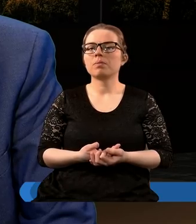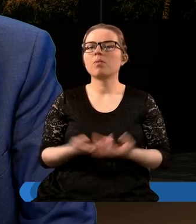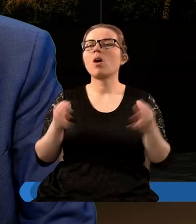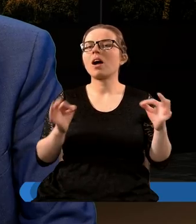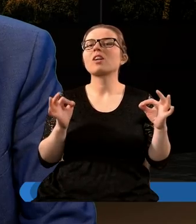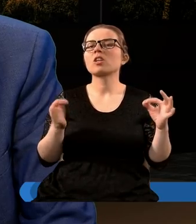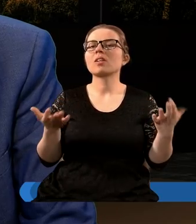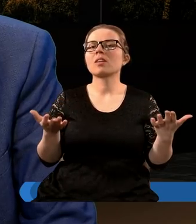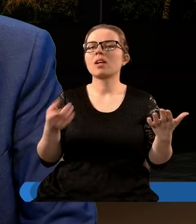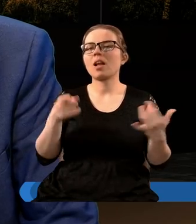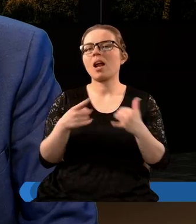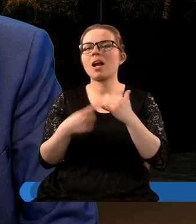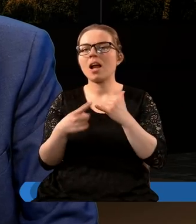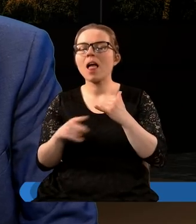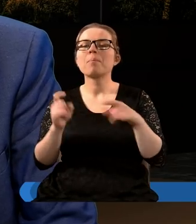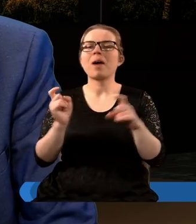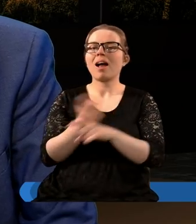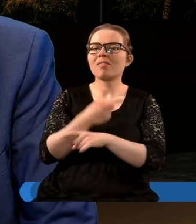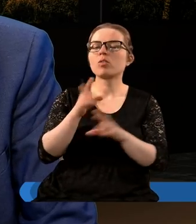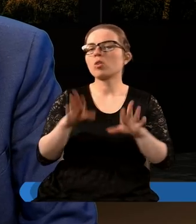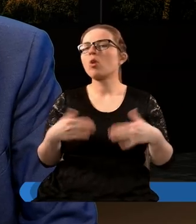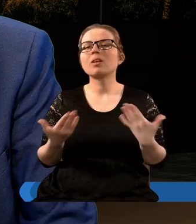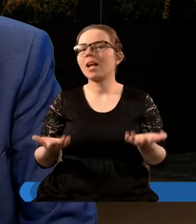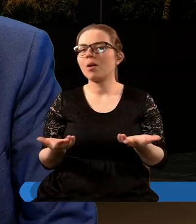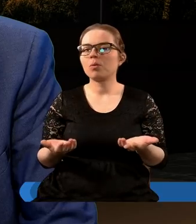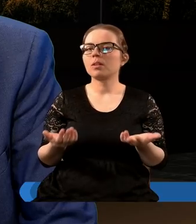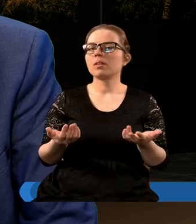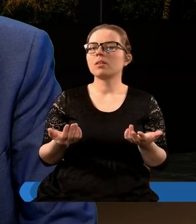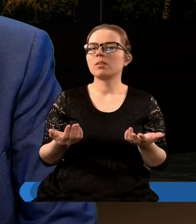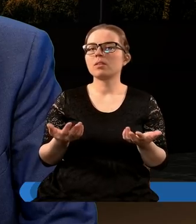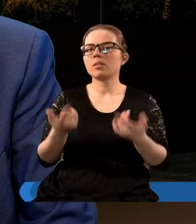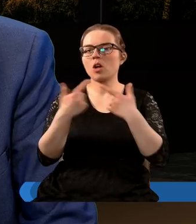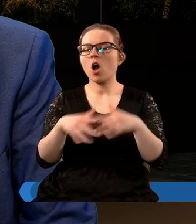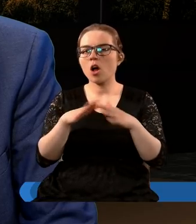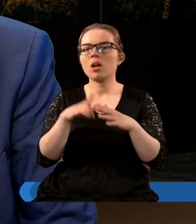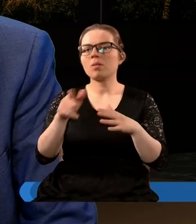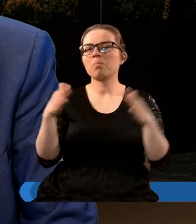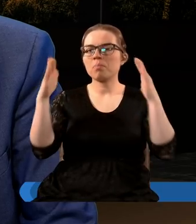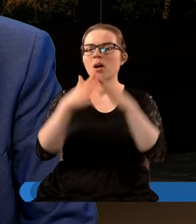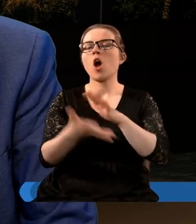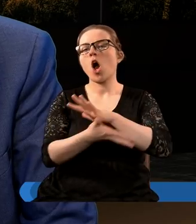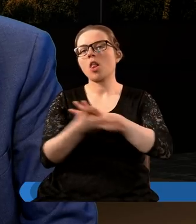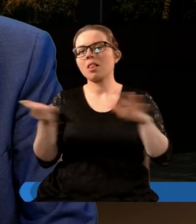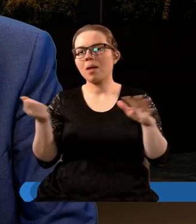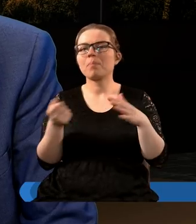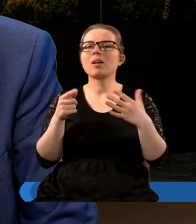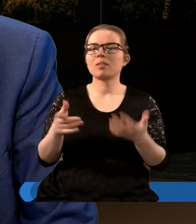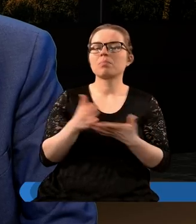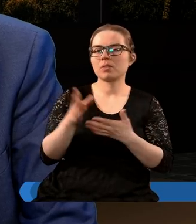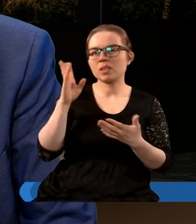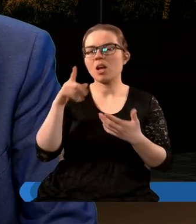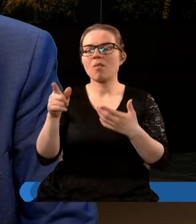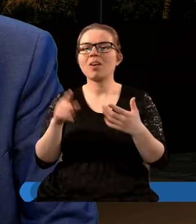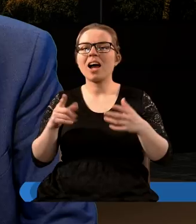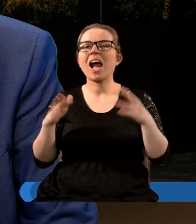właściwie ten element państwowości został kościołowi, papiestwo odebrany przez generał,